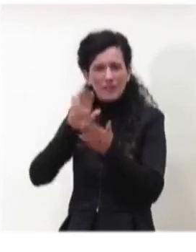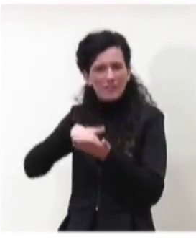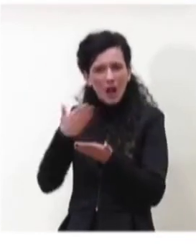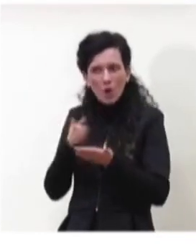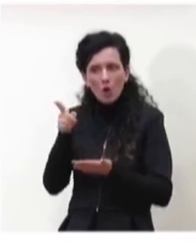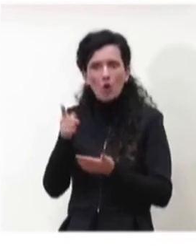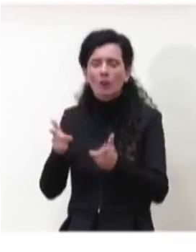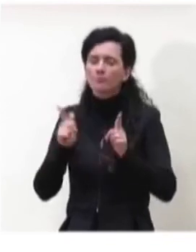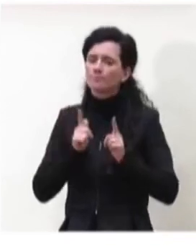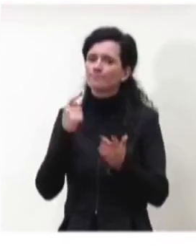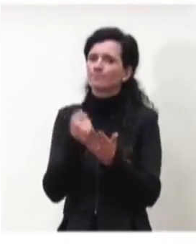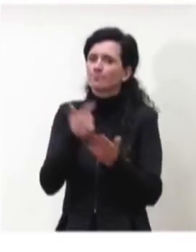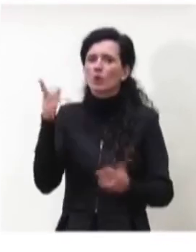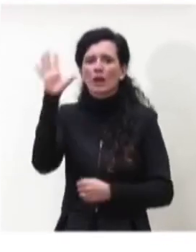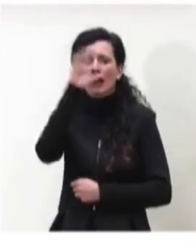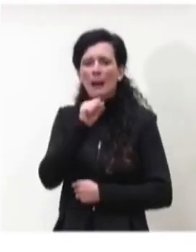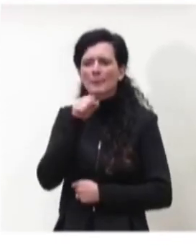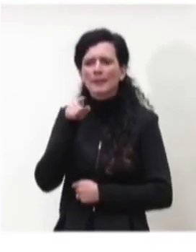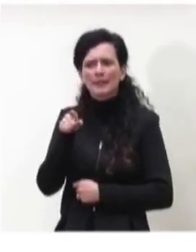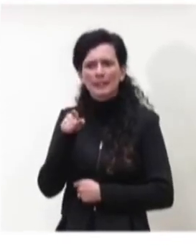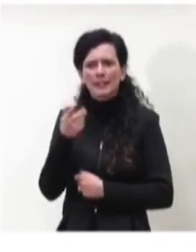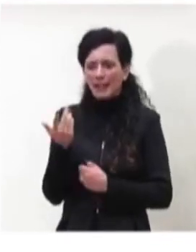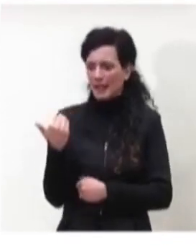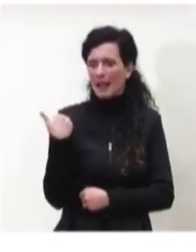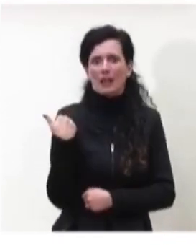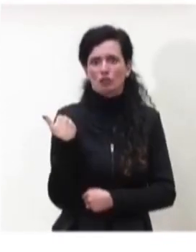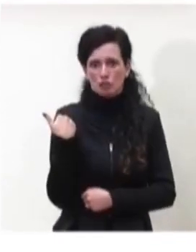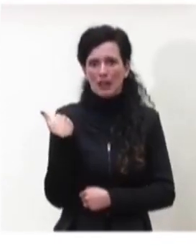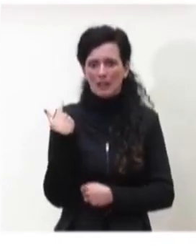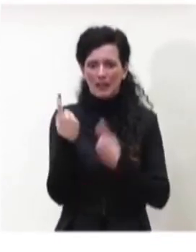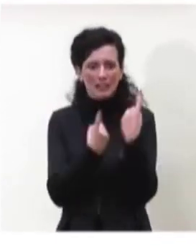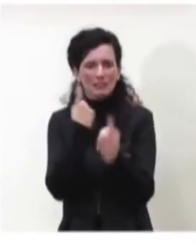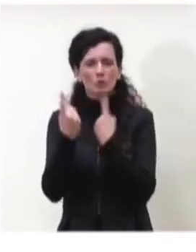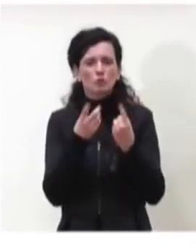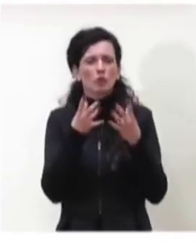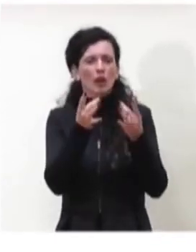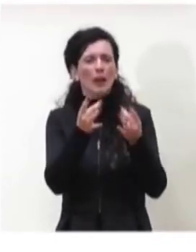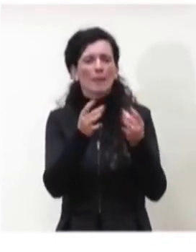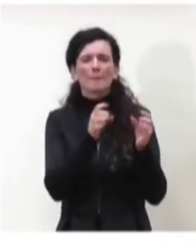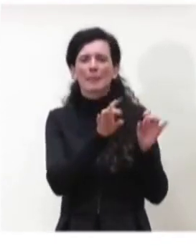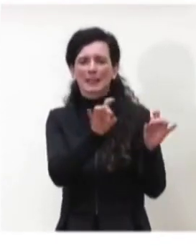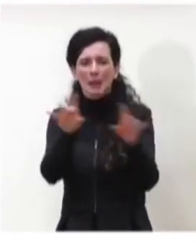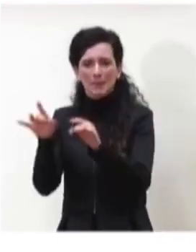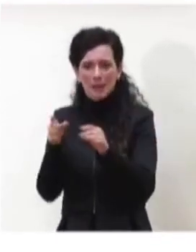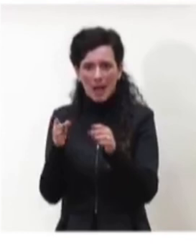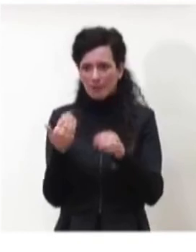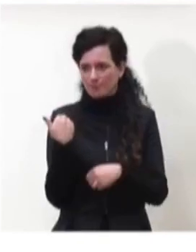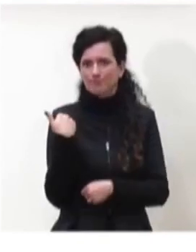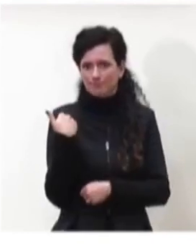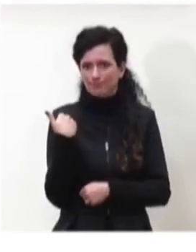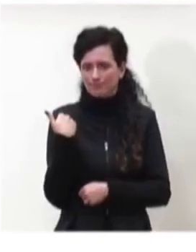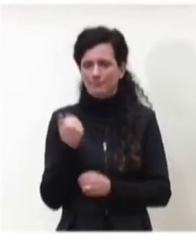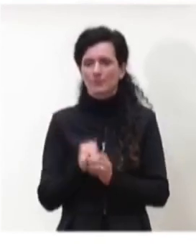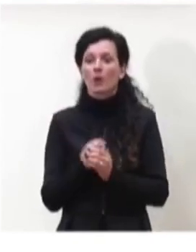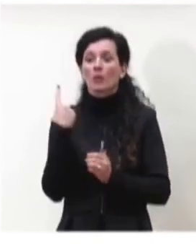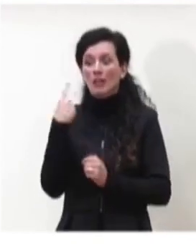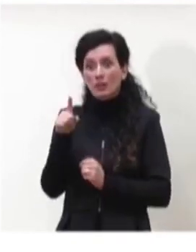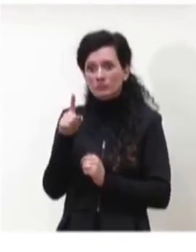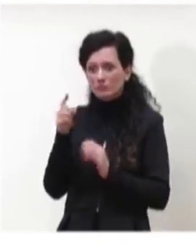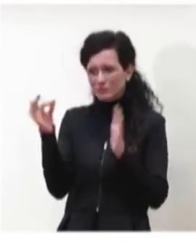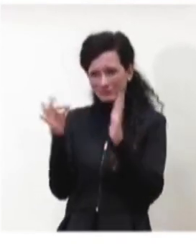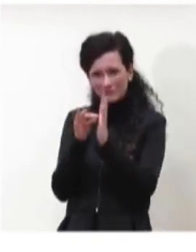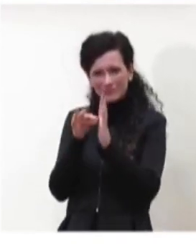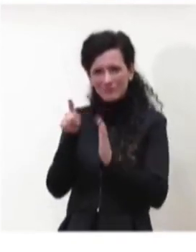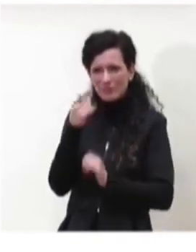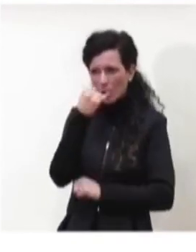istantanea, molto recente dell'andamento dell'epidemia e questo per noi è veramente un indicatore importante di come sta